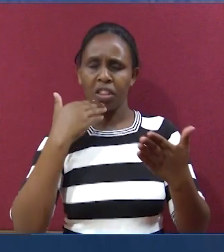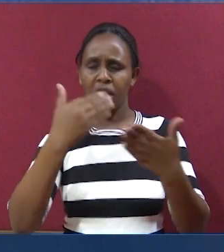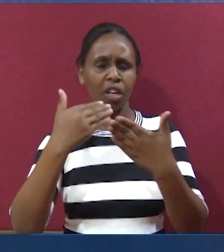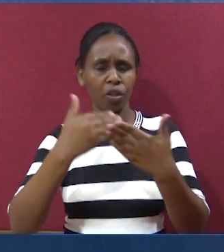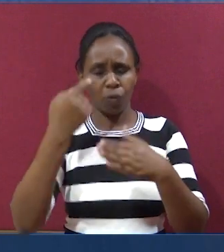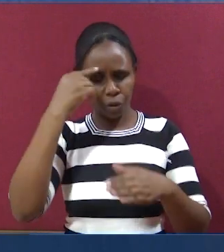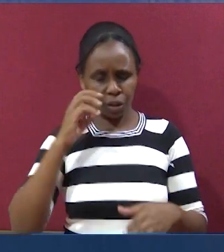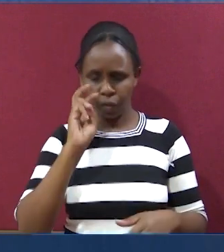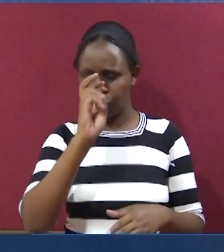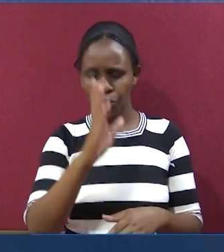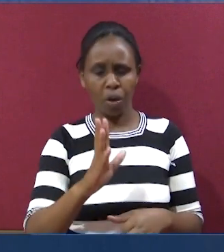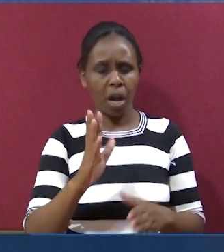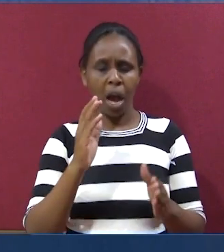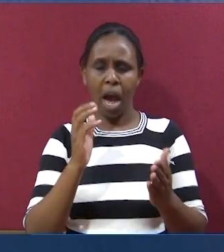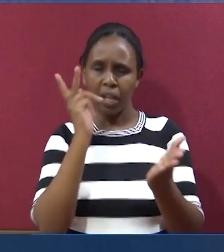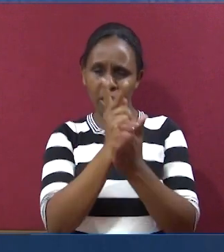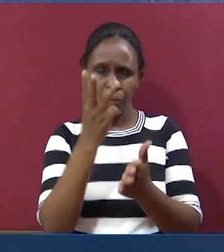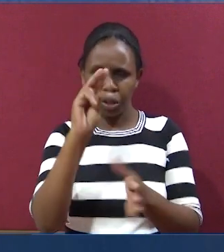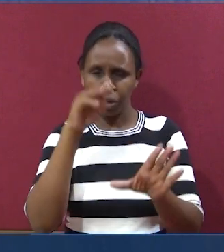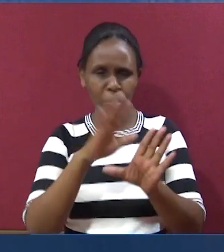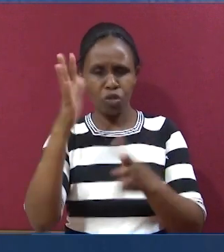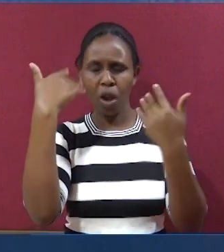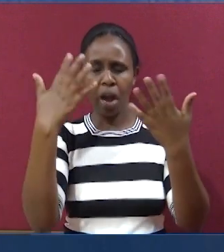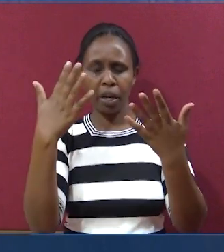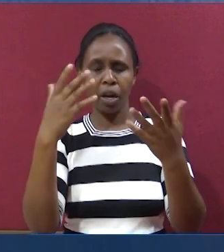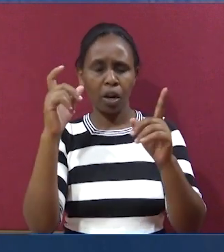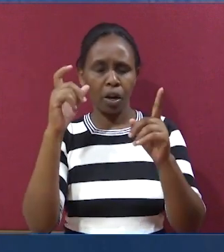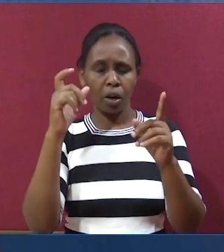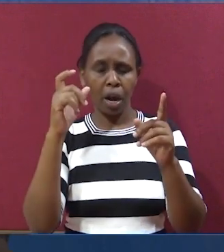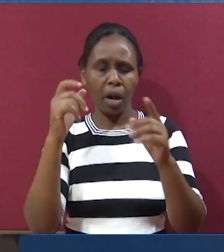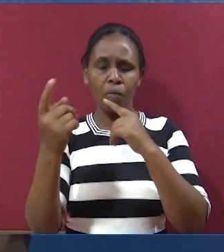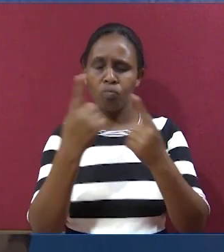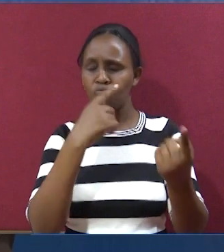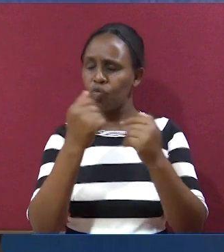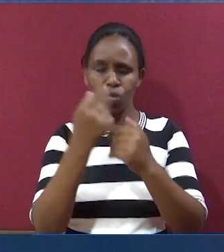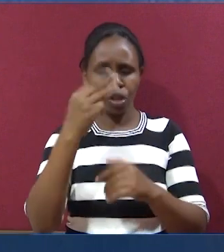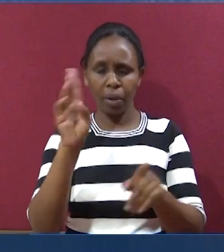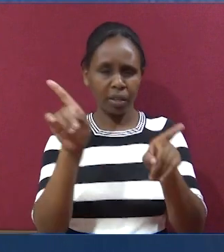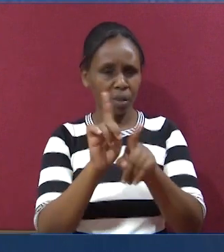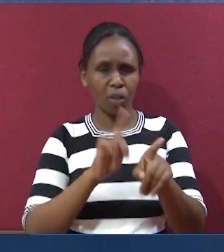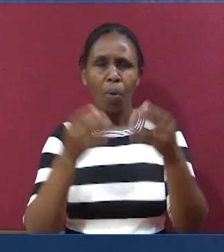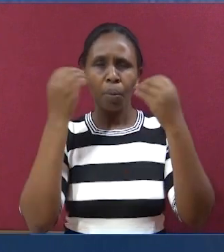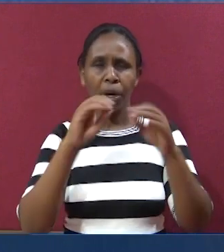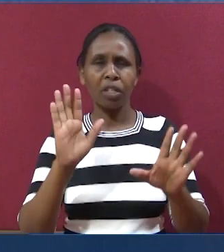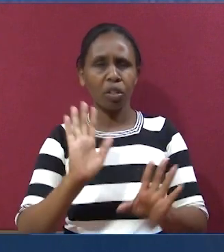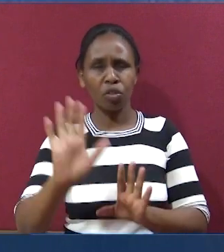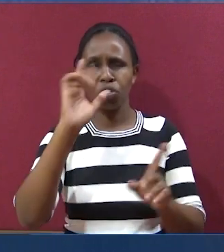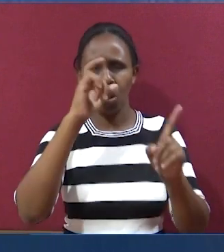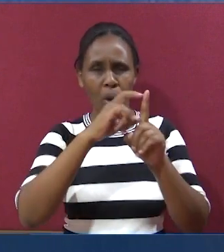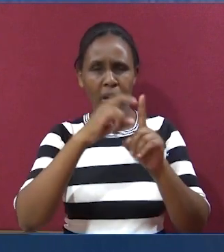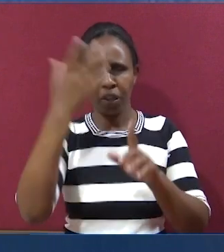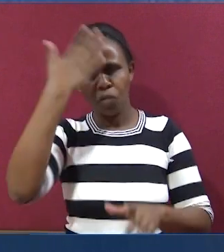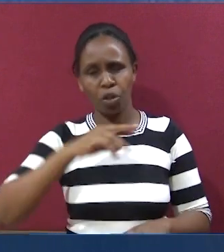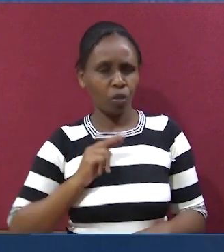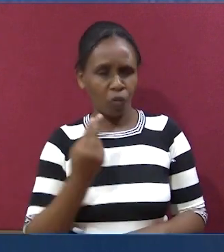unafaa. Asante ni kwanzili ya mtazamaji, na mweka mikononi mua kobana, ili ukaweze kunena nae, na ukaweze kumbariki.